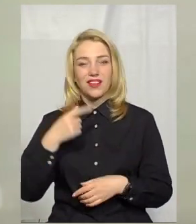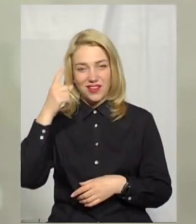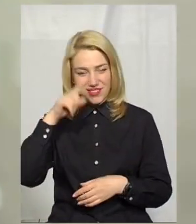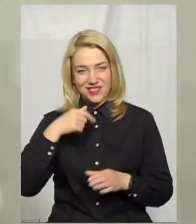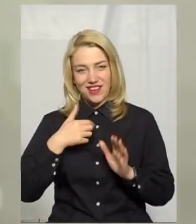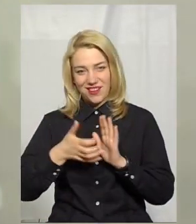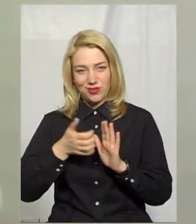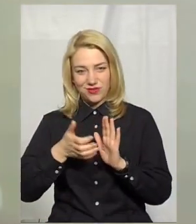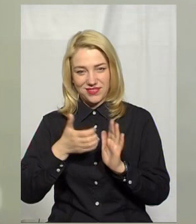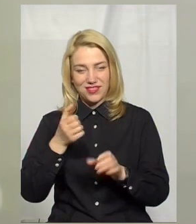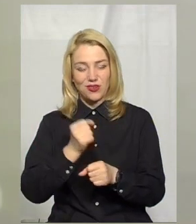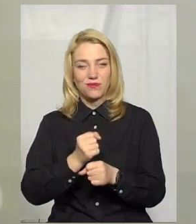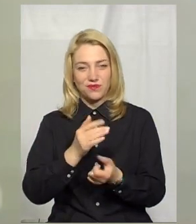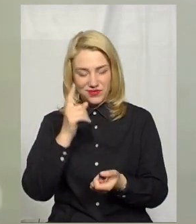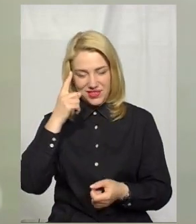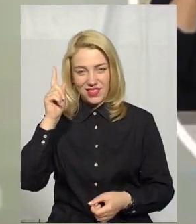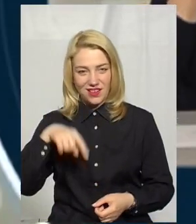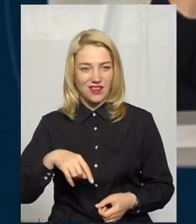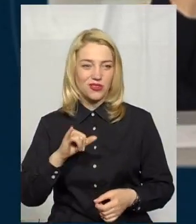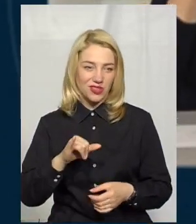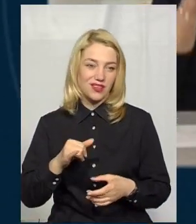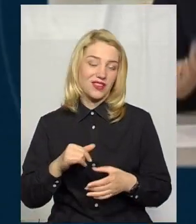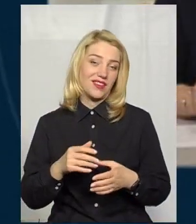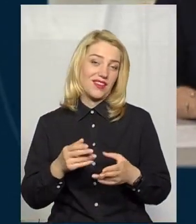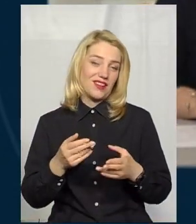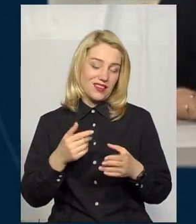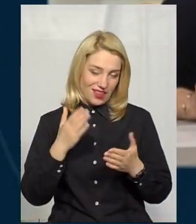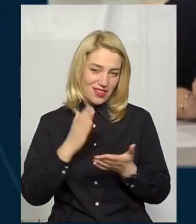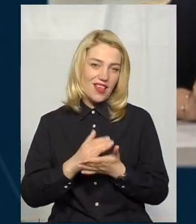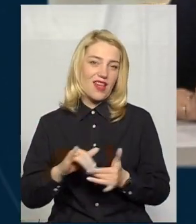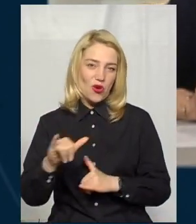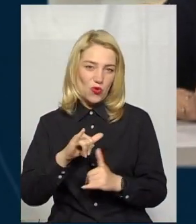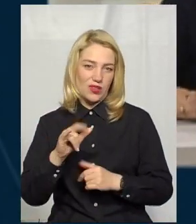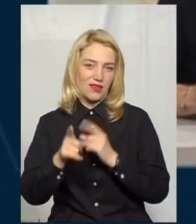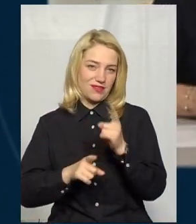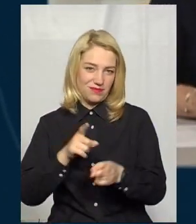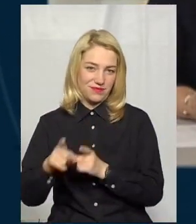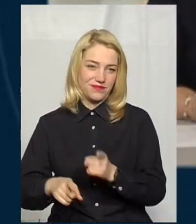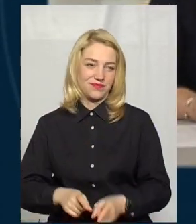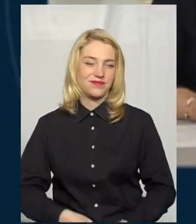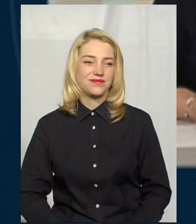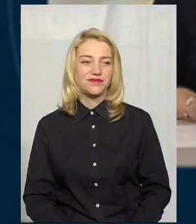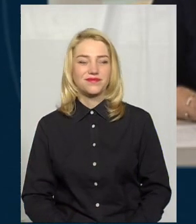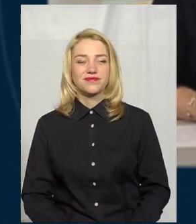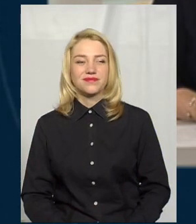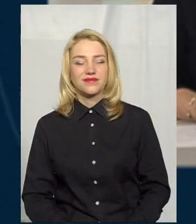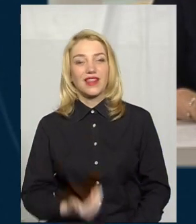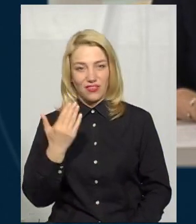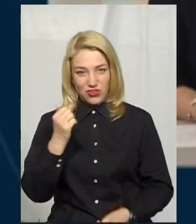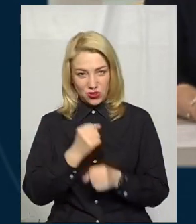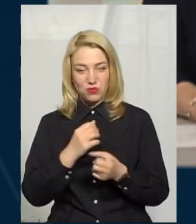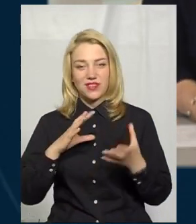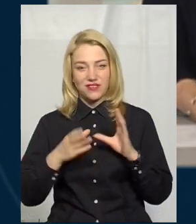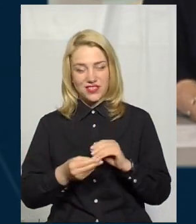де я не допрацьовую І в принципі є куди рухатися Ви зробите